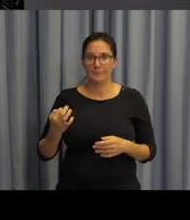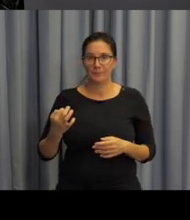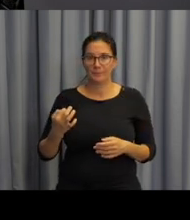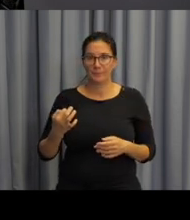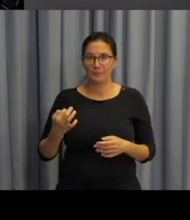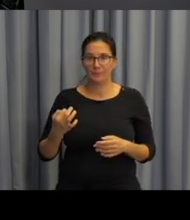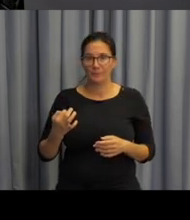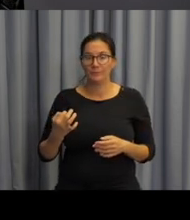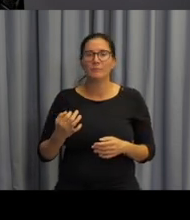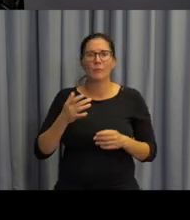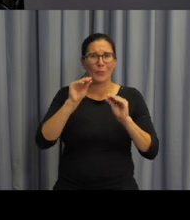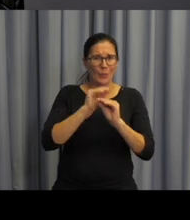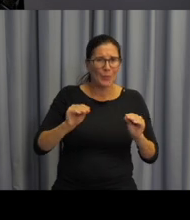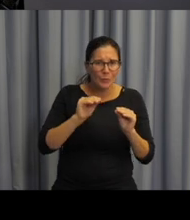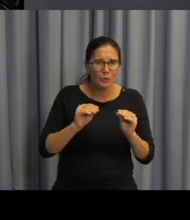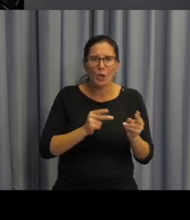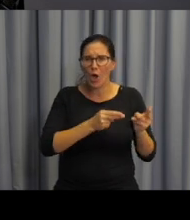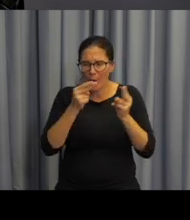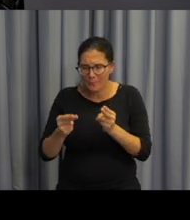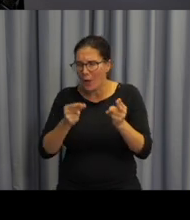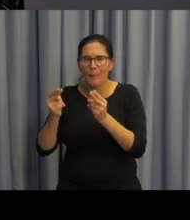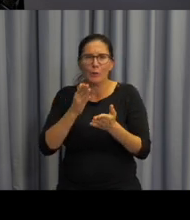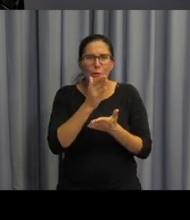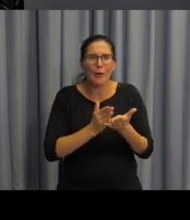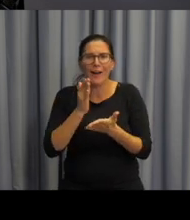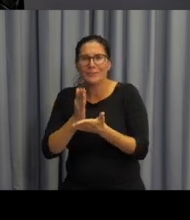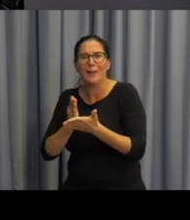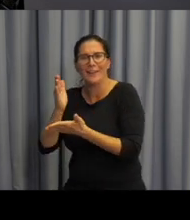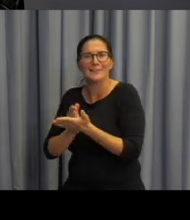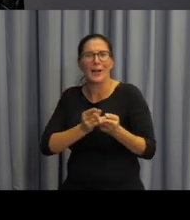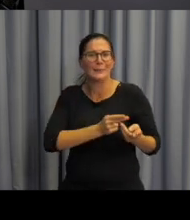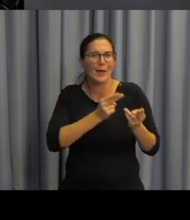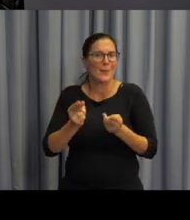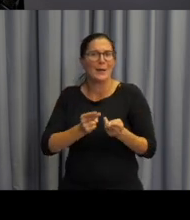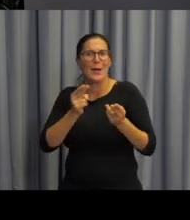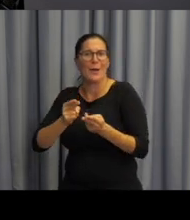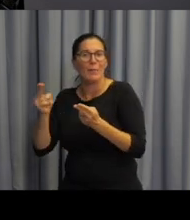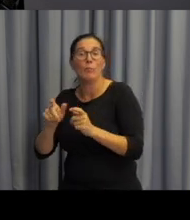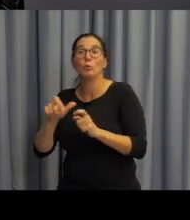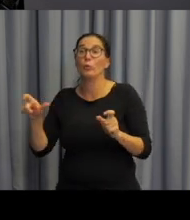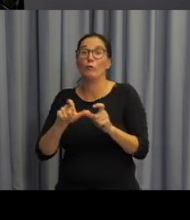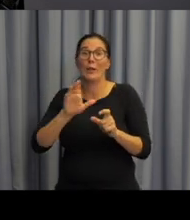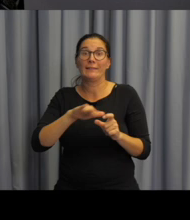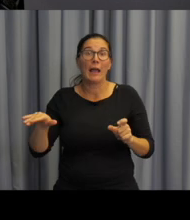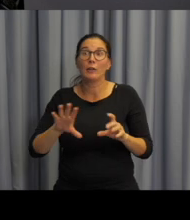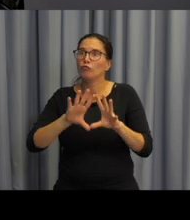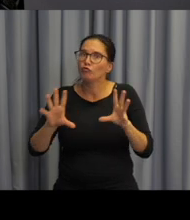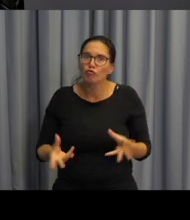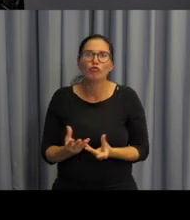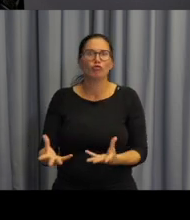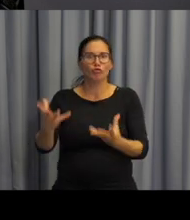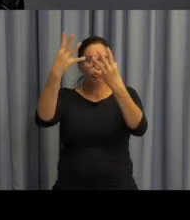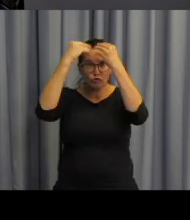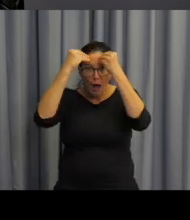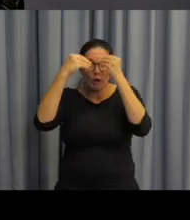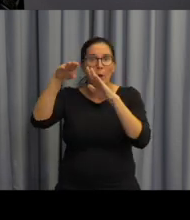učivo parcelovat, to znamená vykládat ho po částech, protože děti si nemohou ten celý složitý